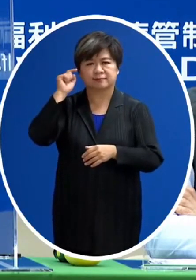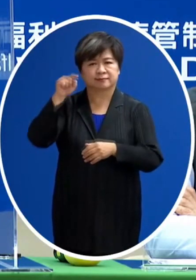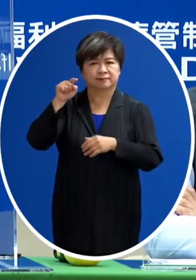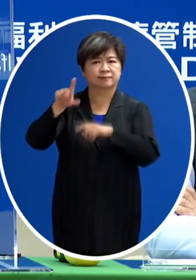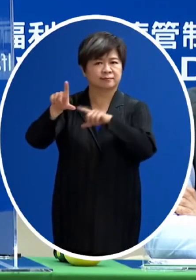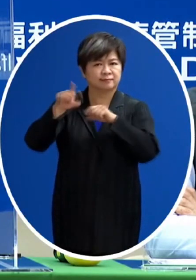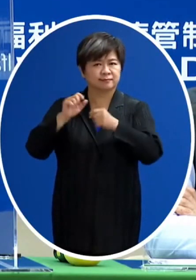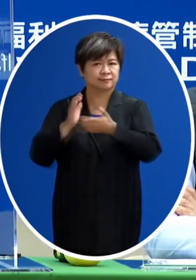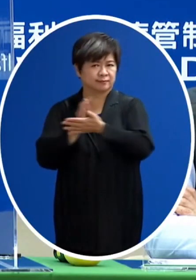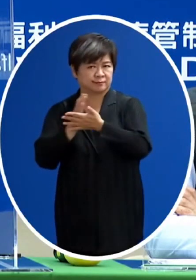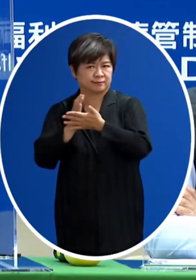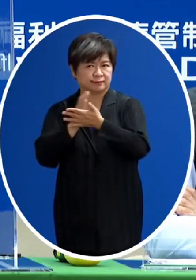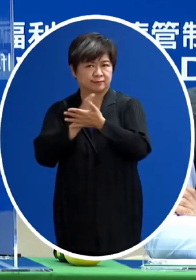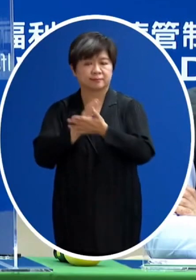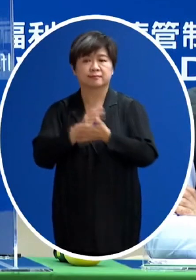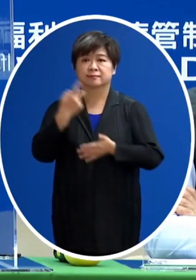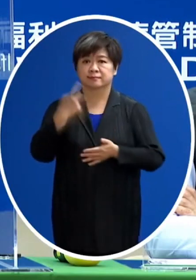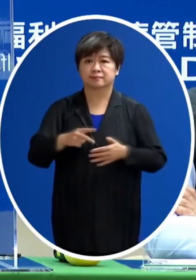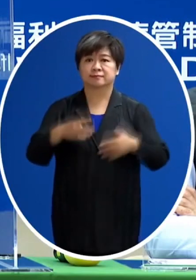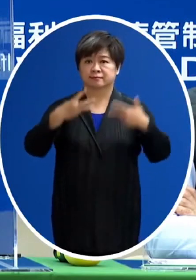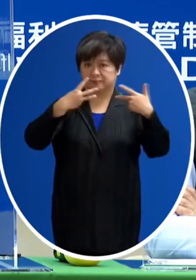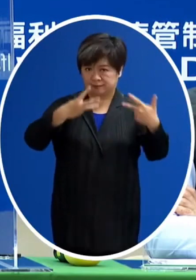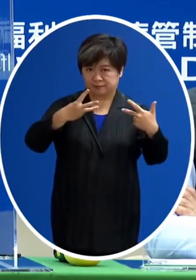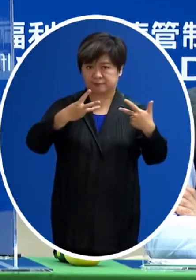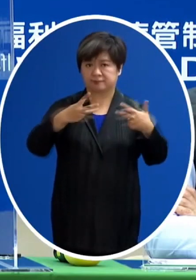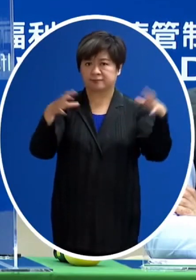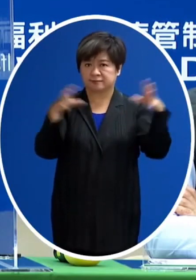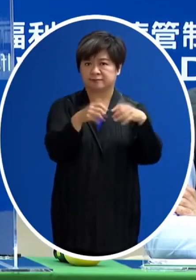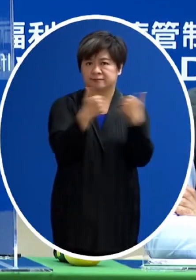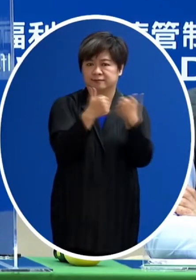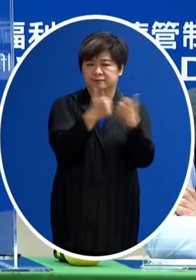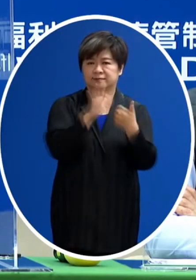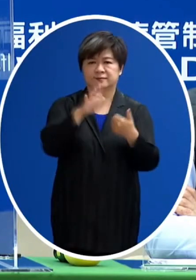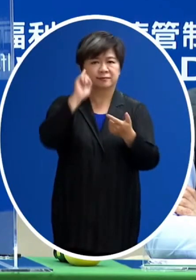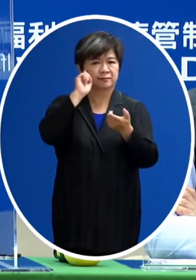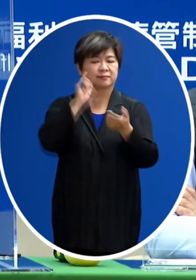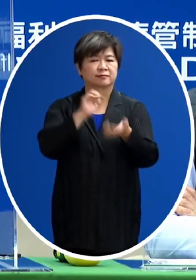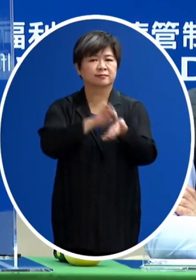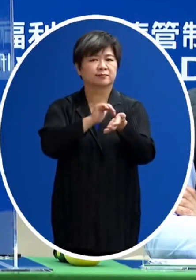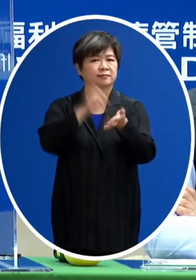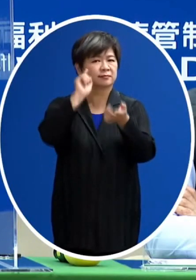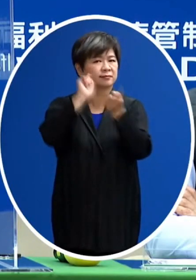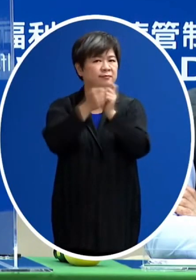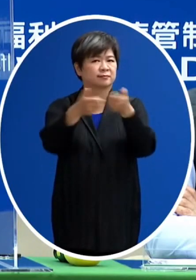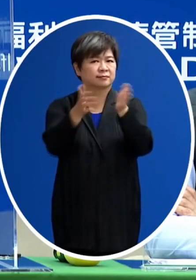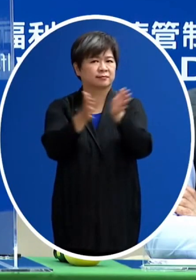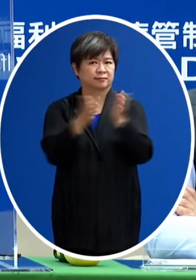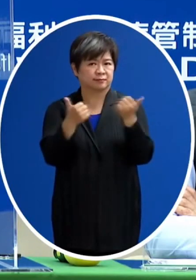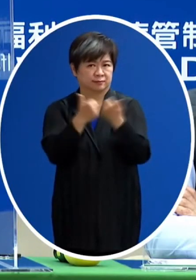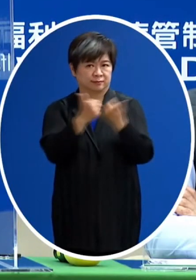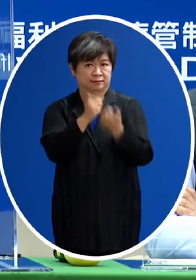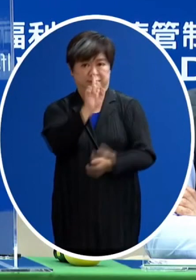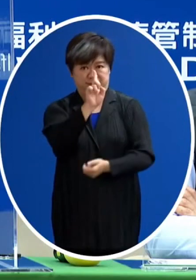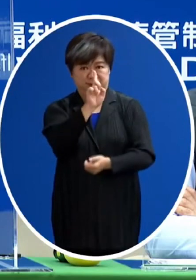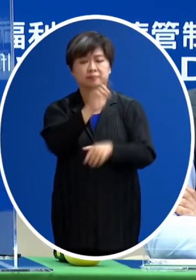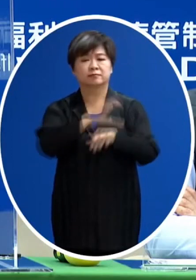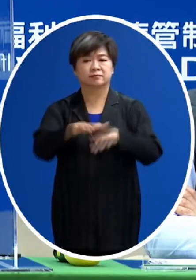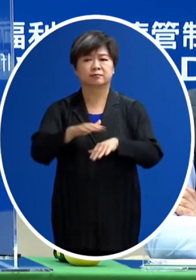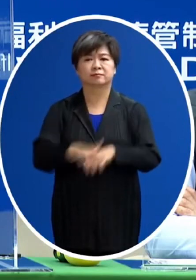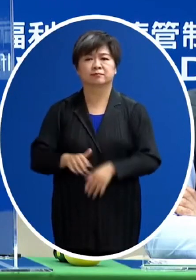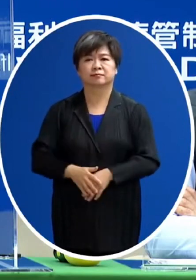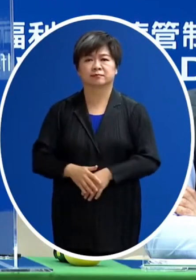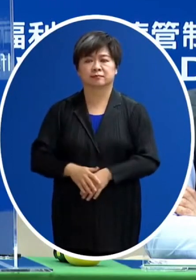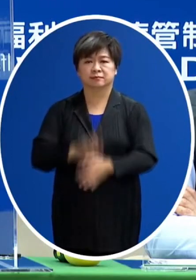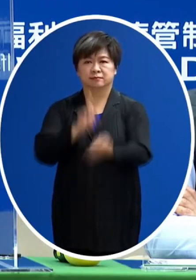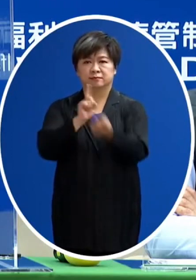然後第二個 我們禮拜三也會開一次的會議醫療應變組會開一次應變的一次會議對於